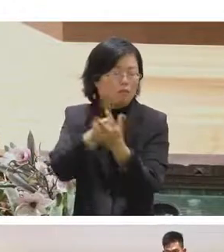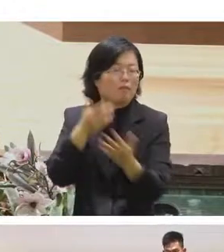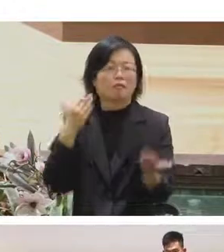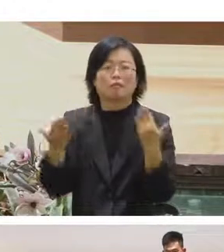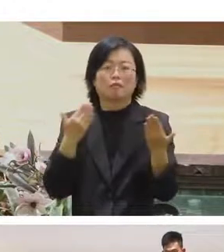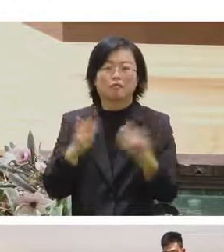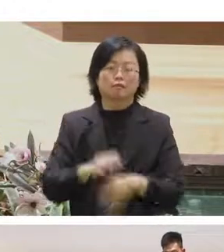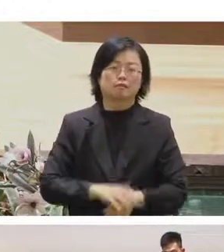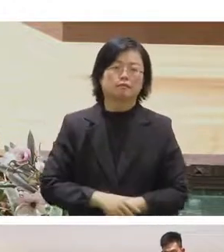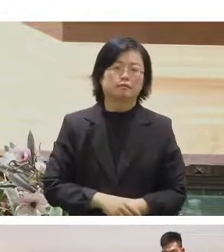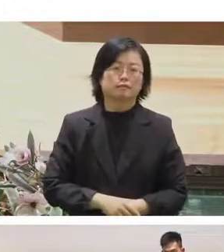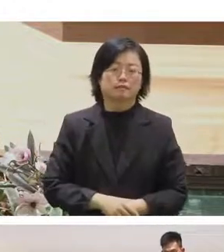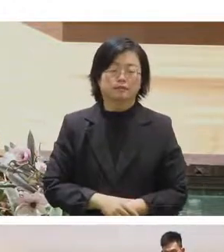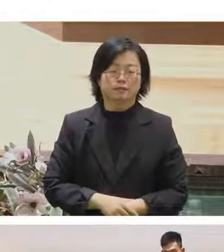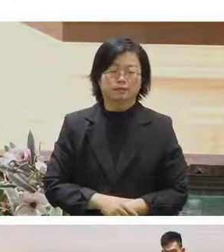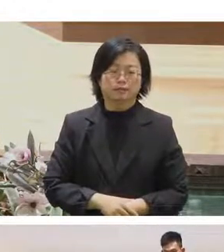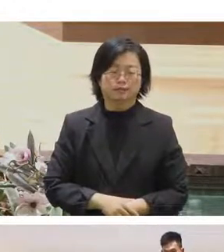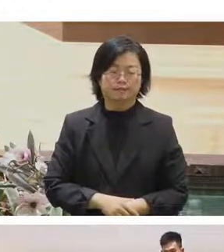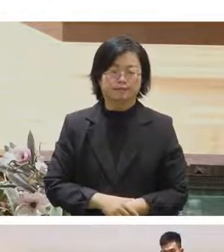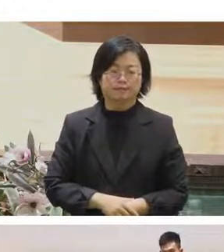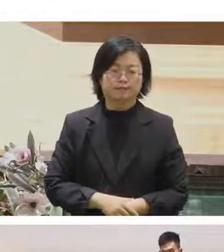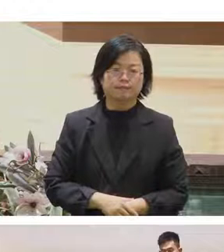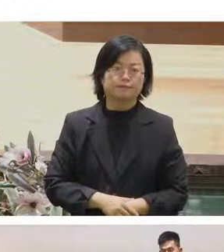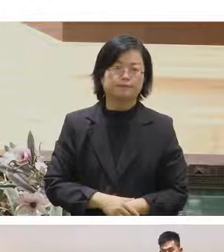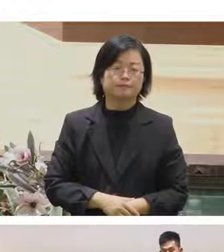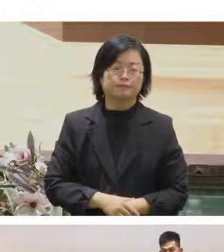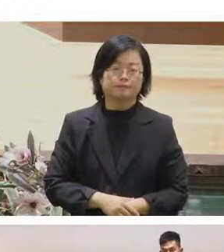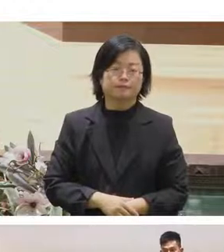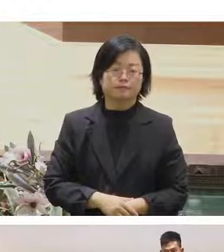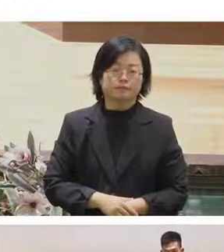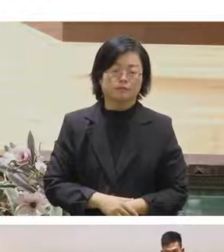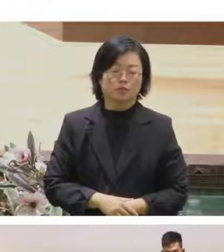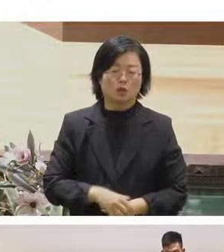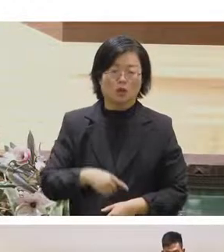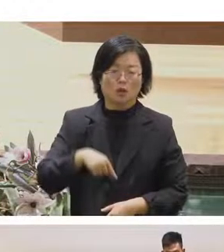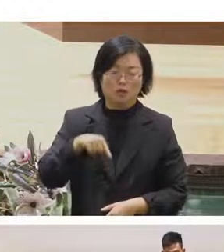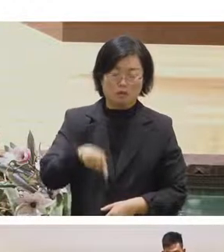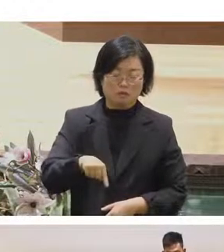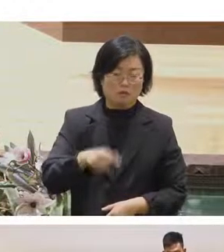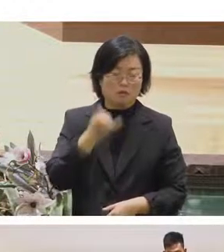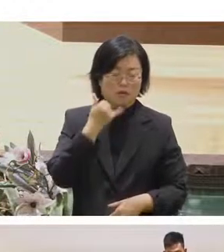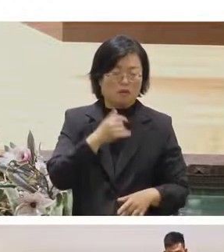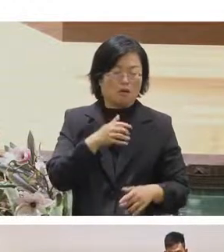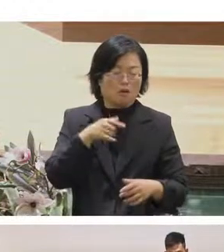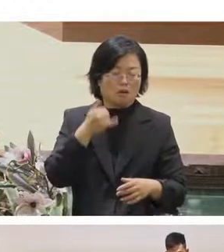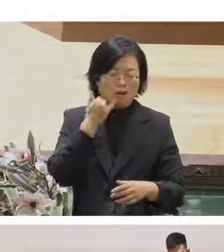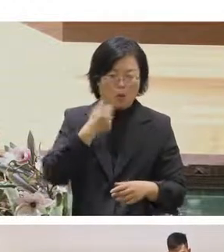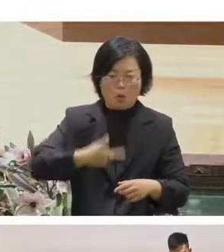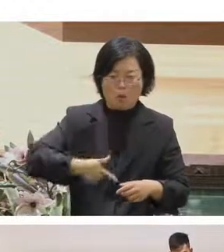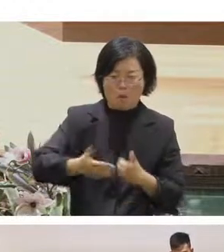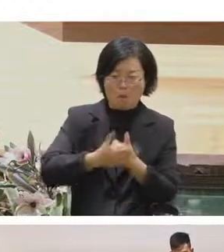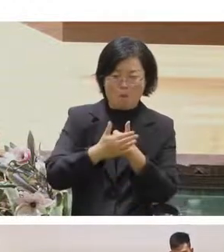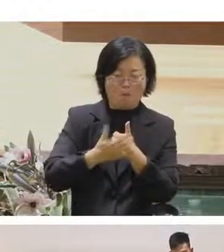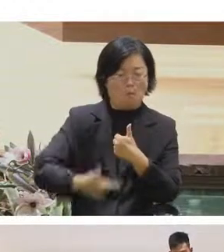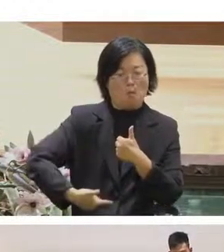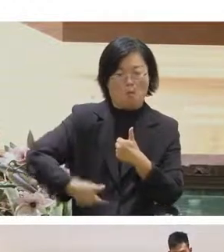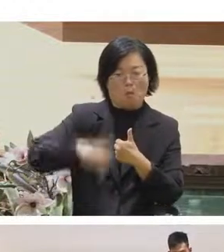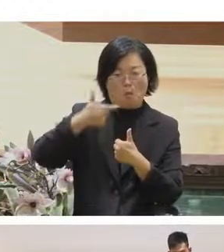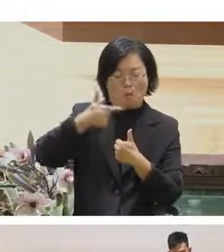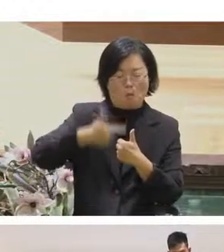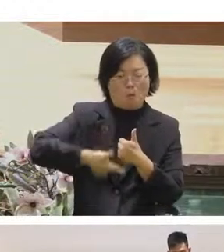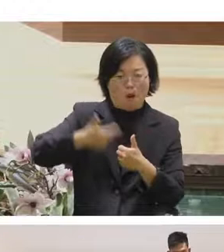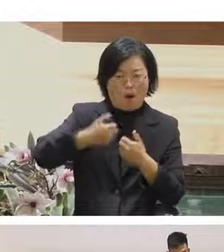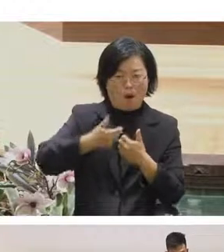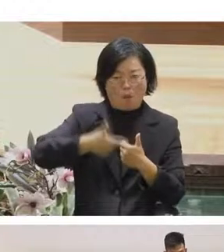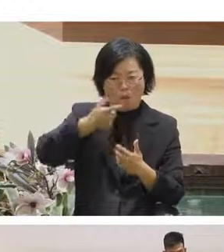試著去了解說它對它來講重要的價值是什麼那這呃留到我們的